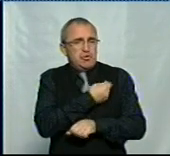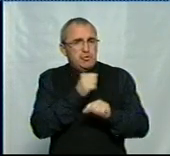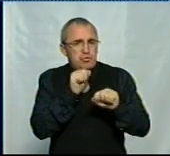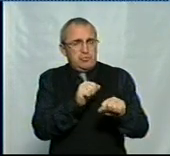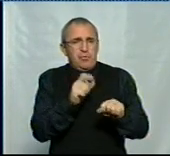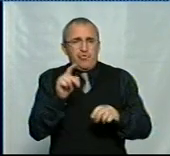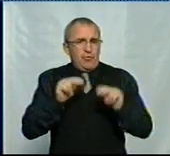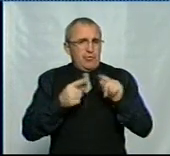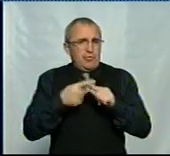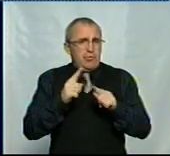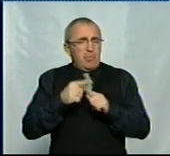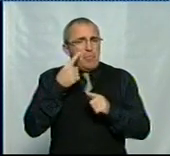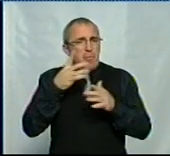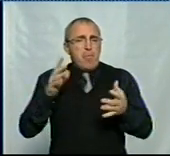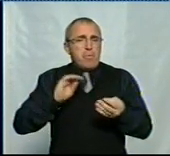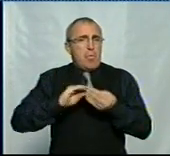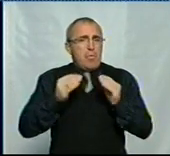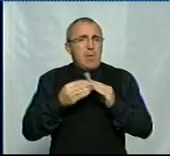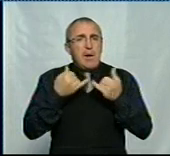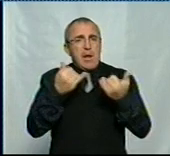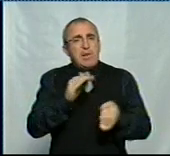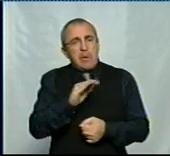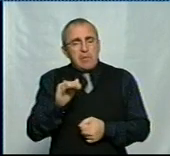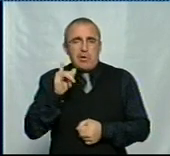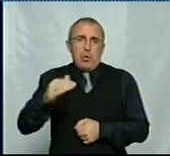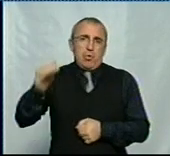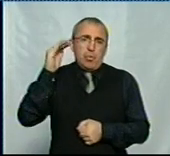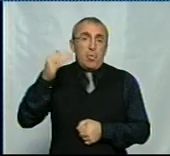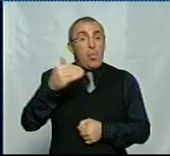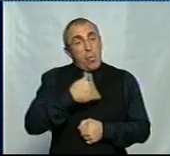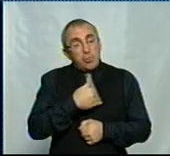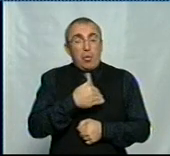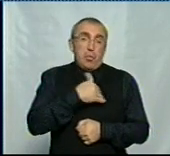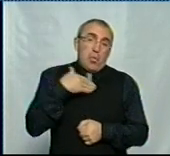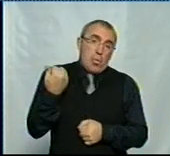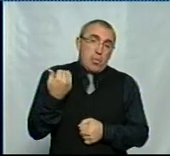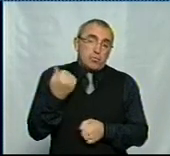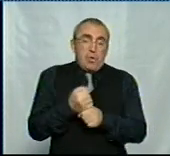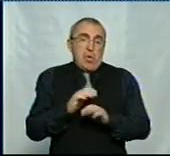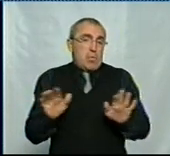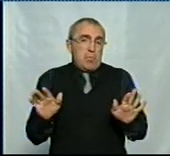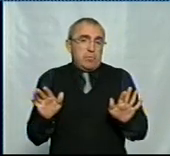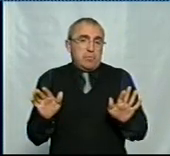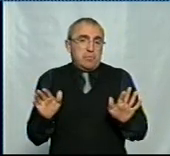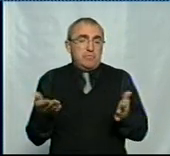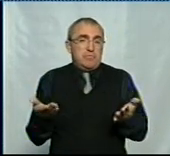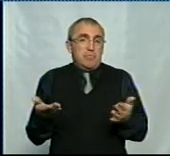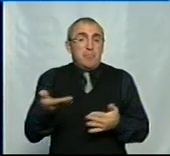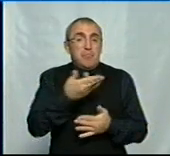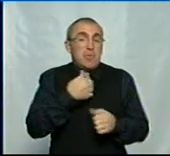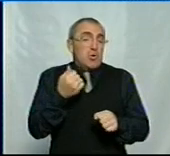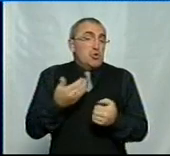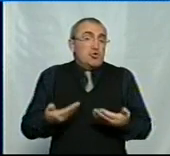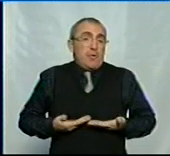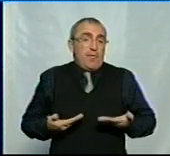Ви не вважаєте, що тут є найбільша проблема? Як для дітей, так і дорослих. Тобто хочемо – робимо. Не хочемо – не робимо. Ми живемо з